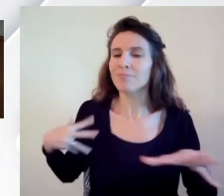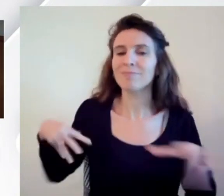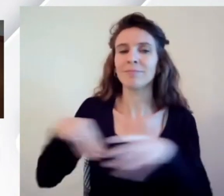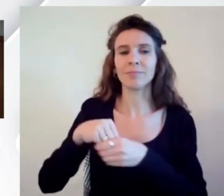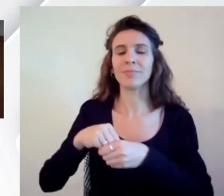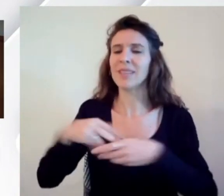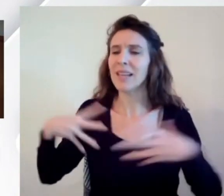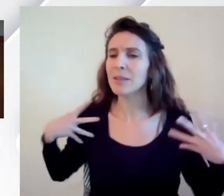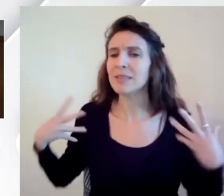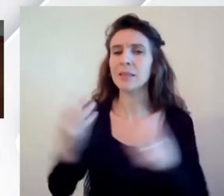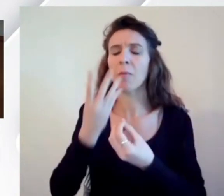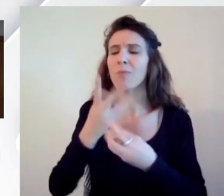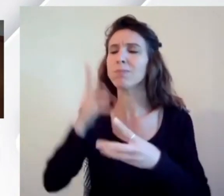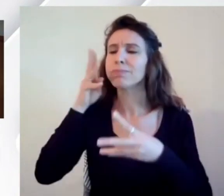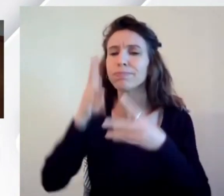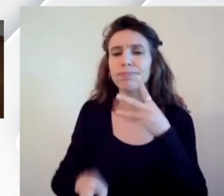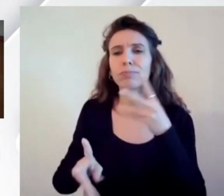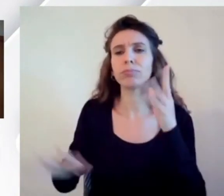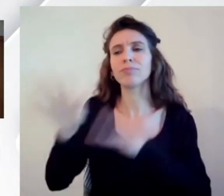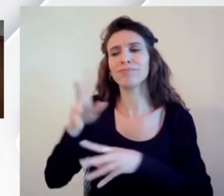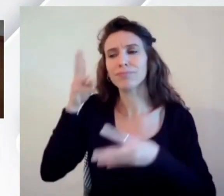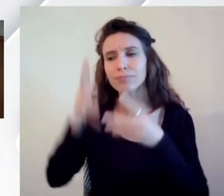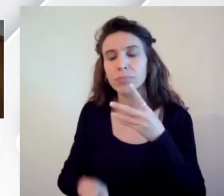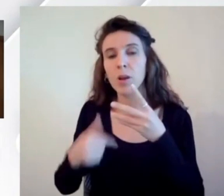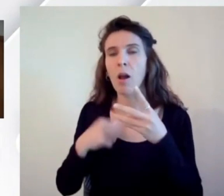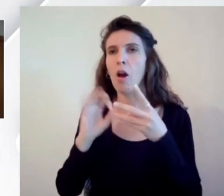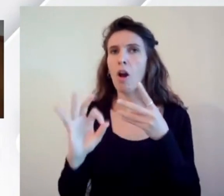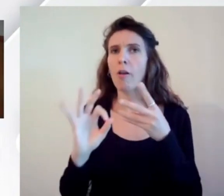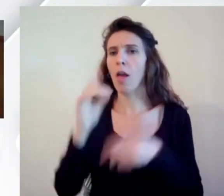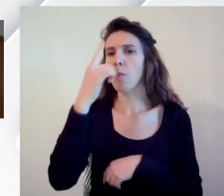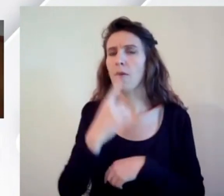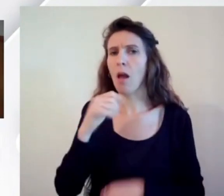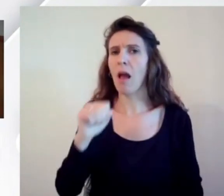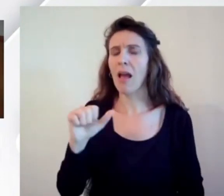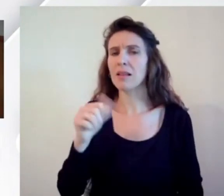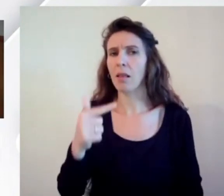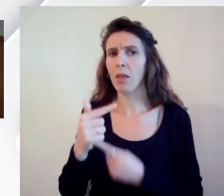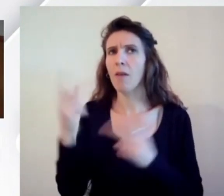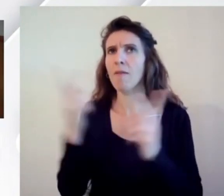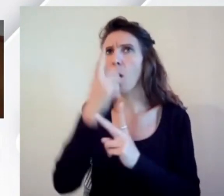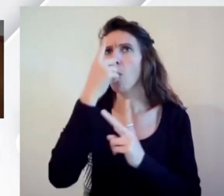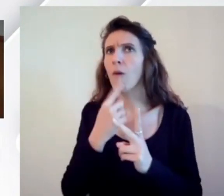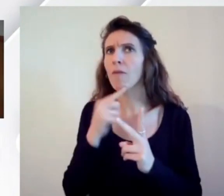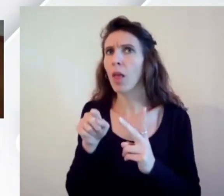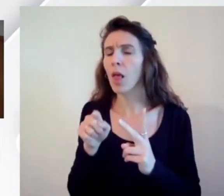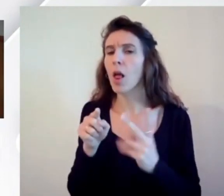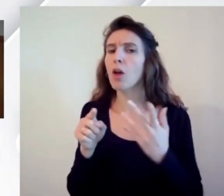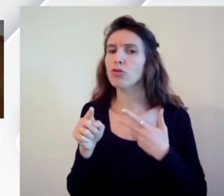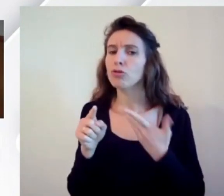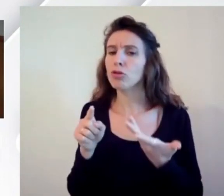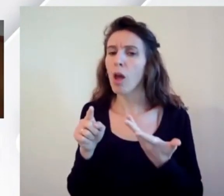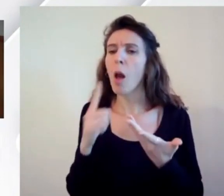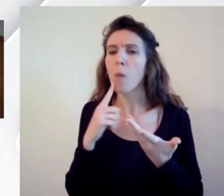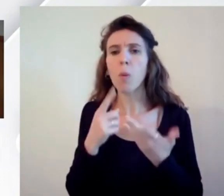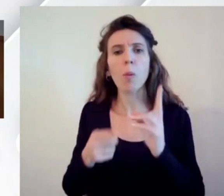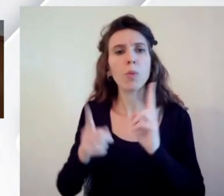più a fondo e dire ok però nel profilo ICT ci sono anche possiamo andare a fondo con